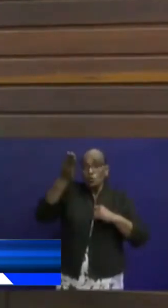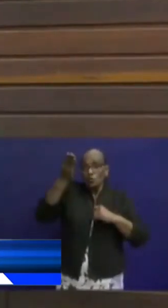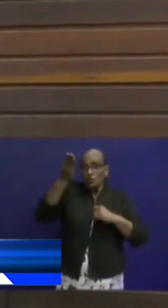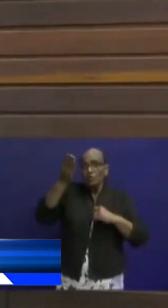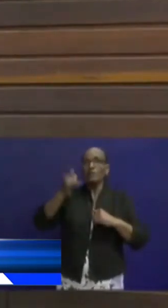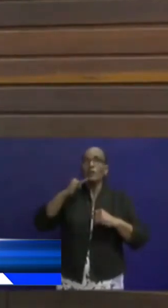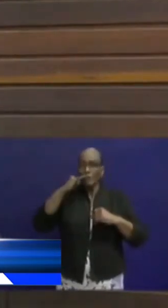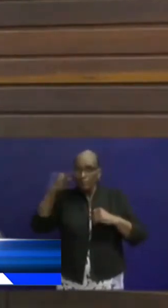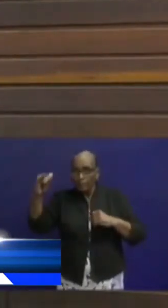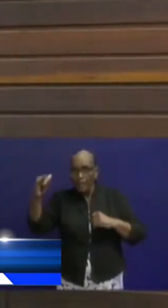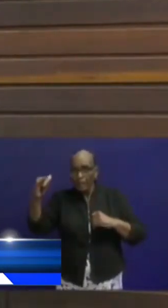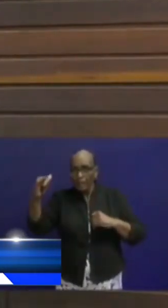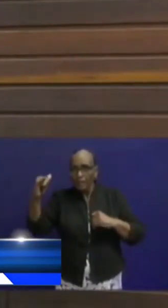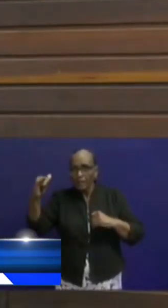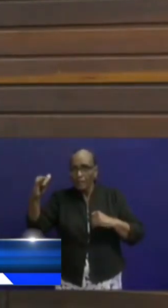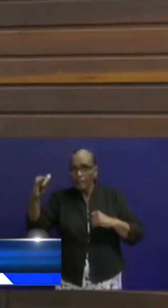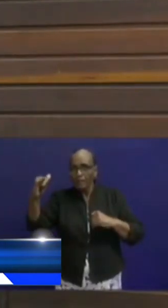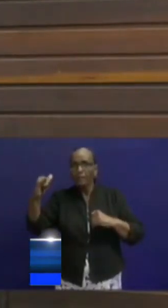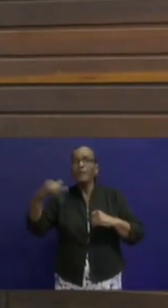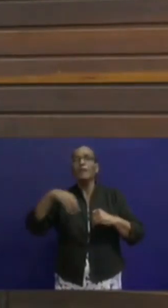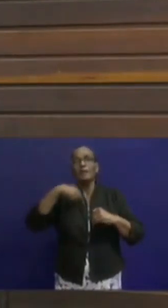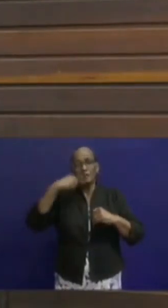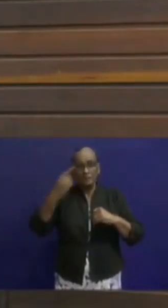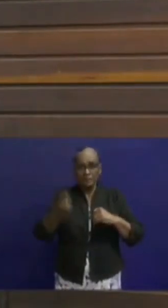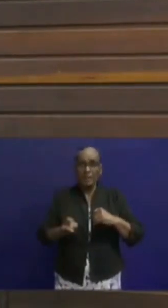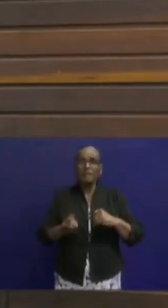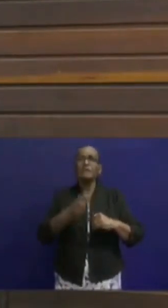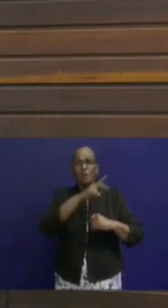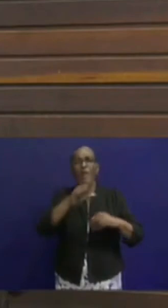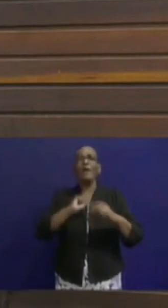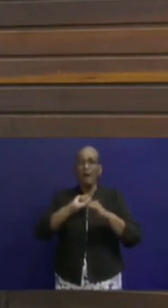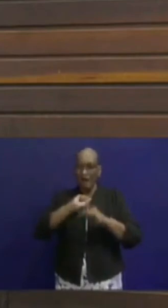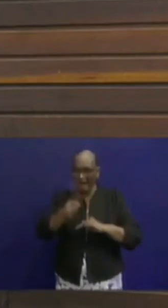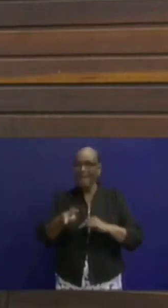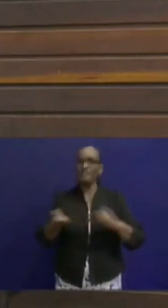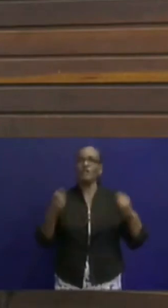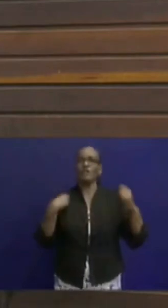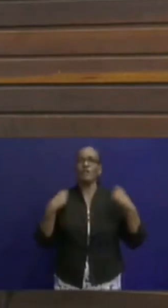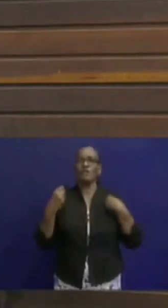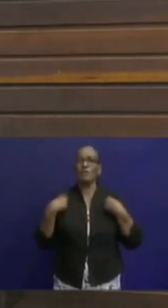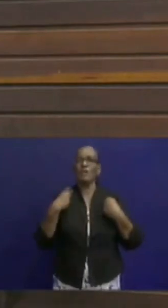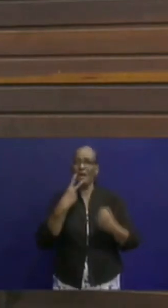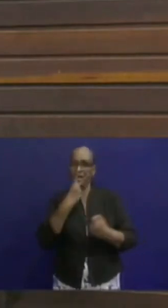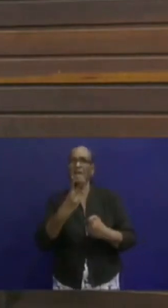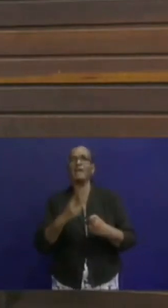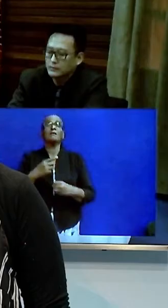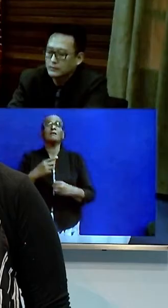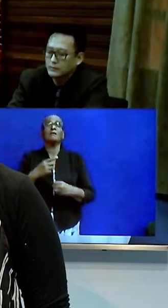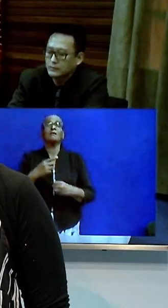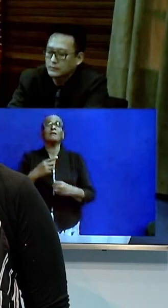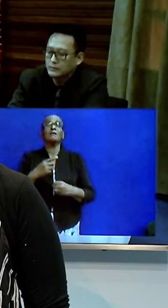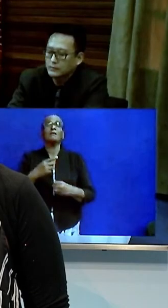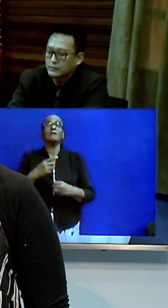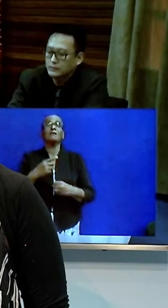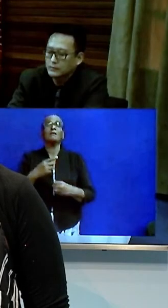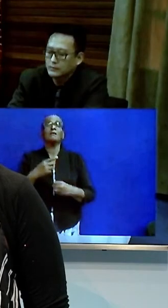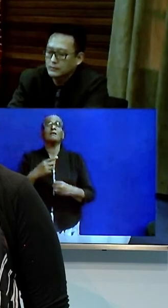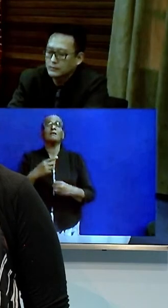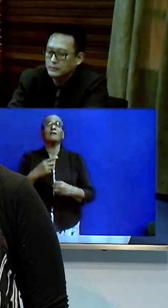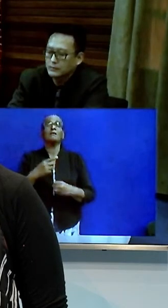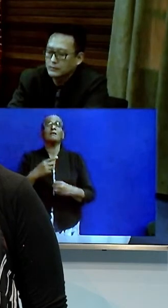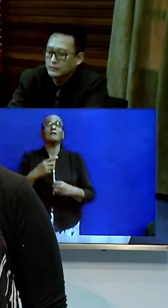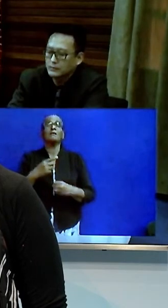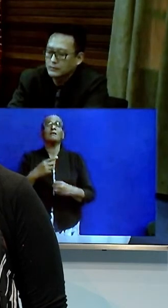geconstateerd, dan vragen wij dat ook door te geven, zodat wij dat rechtstreeks kunnen aanpakken. Tot zover minister